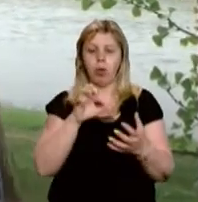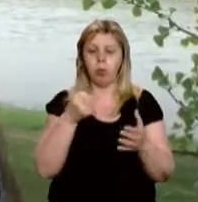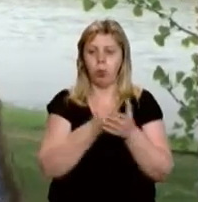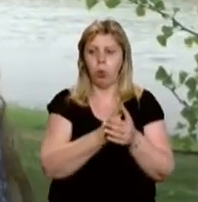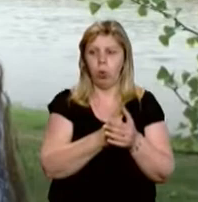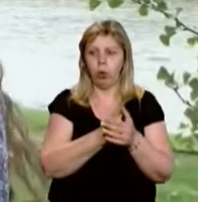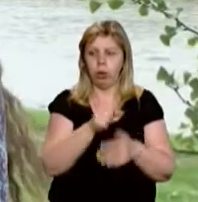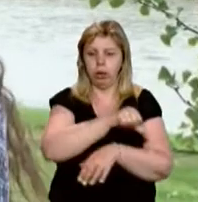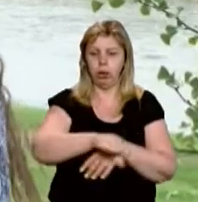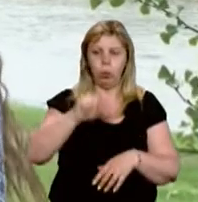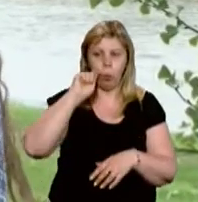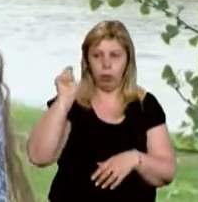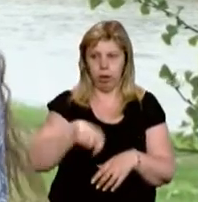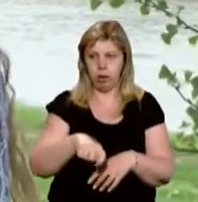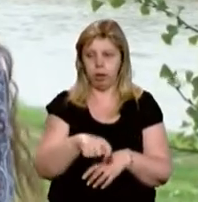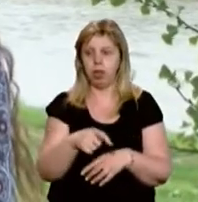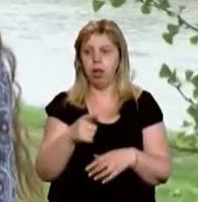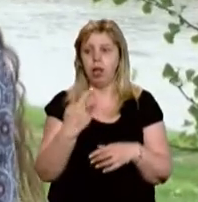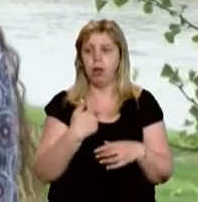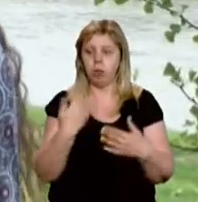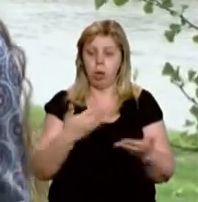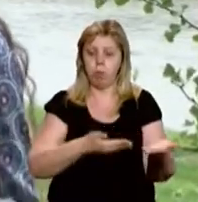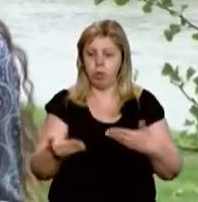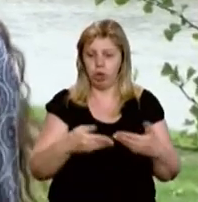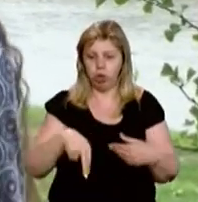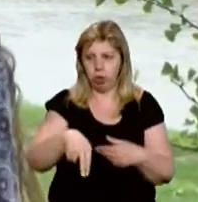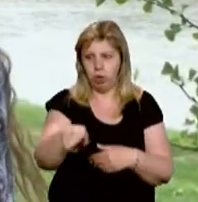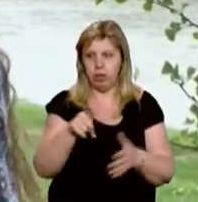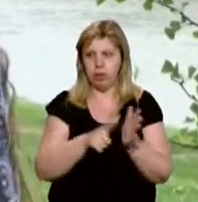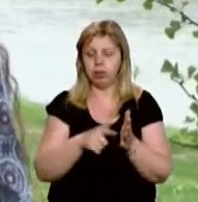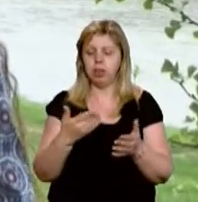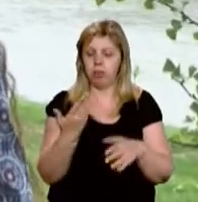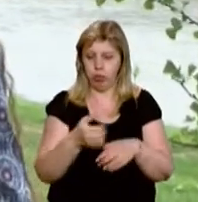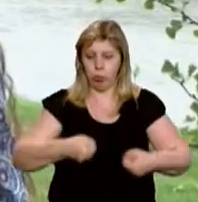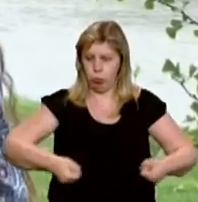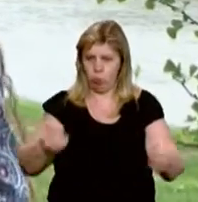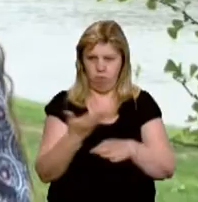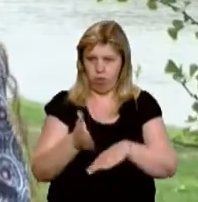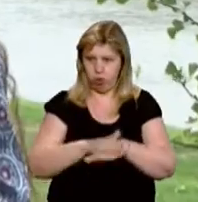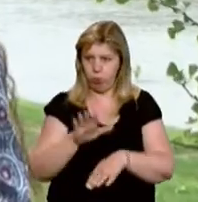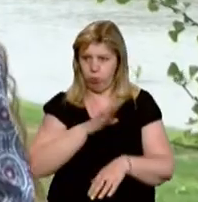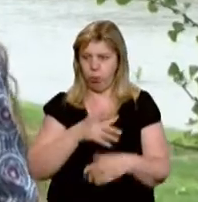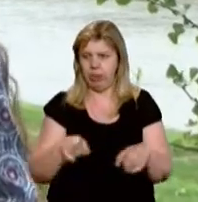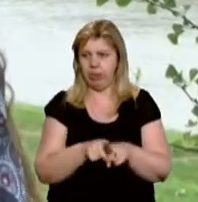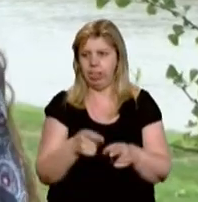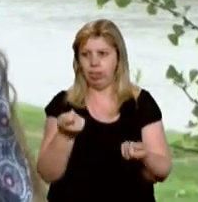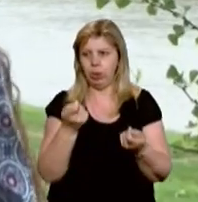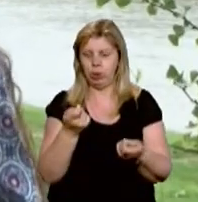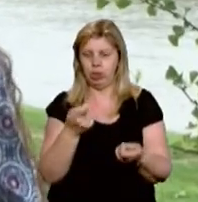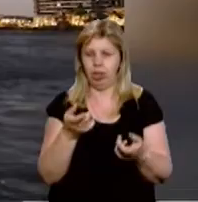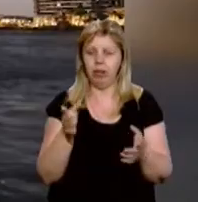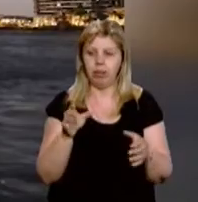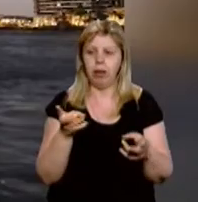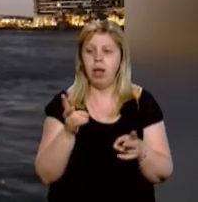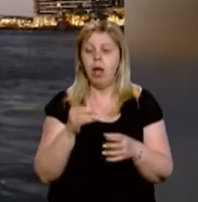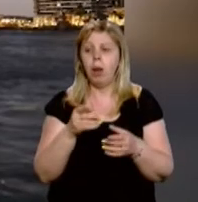кордону з Україною. У кордон ми вже переходили пішки навіть за всіми валізами. Було трошки важко. Це трошки травматичний навіть